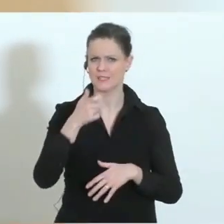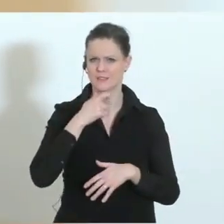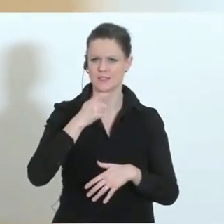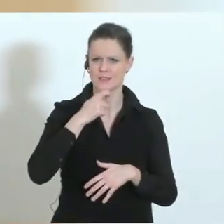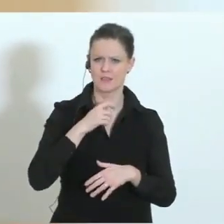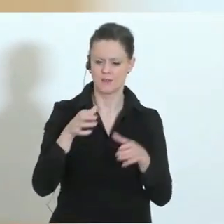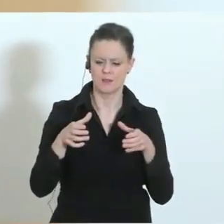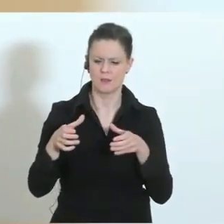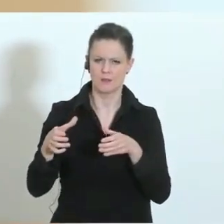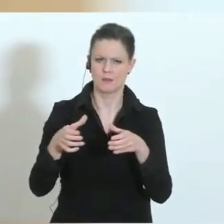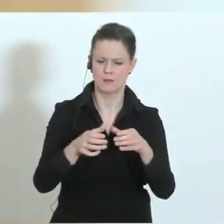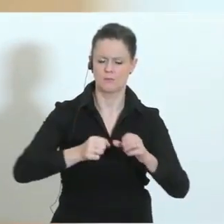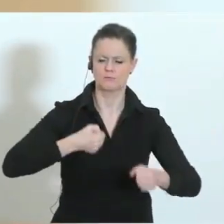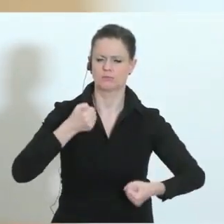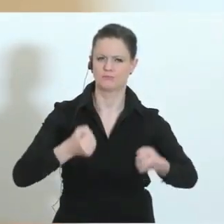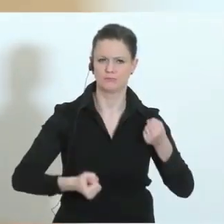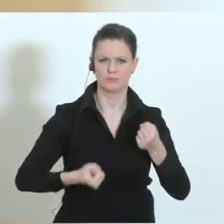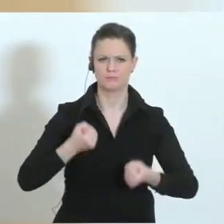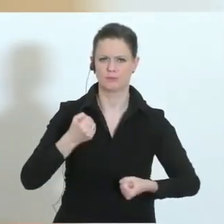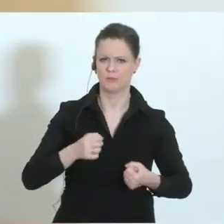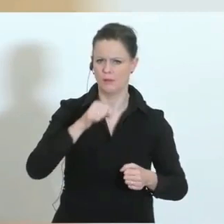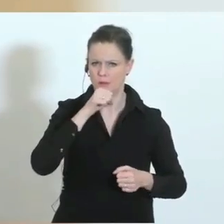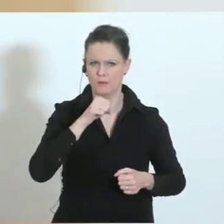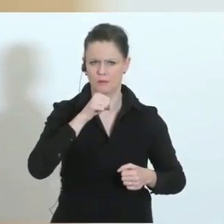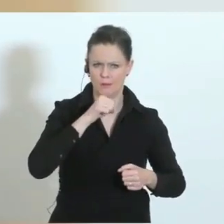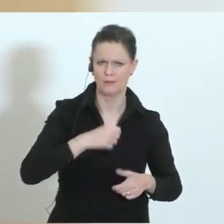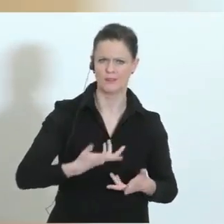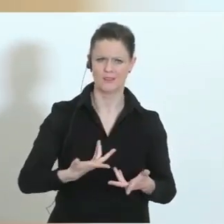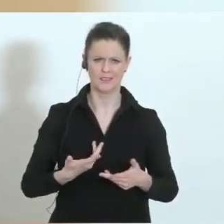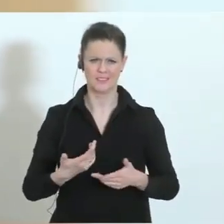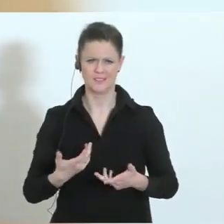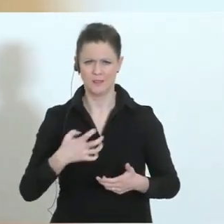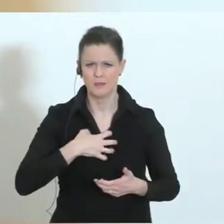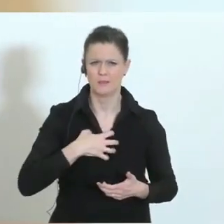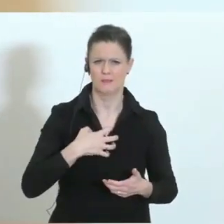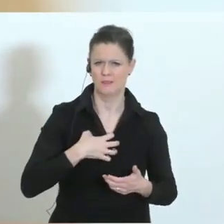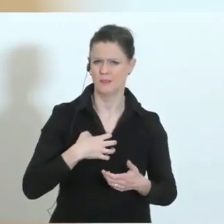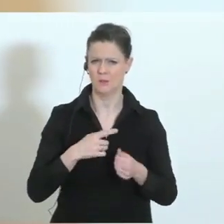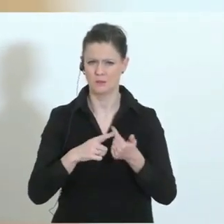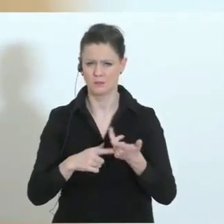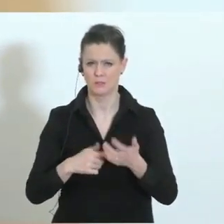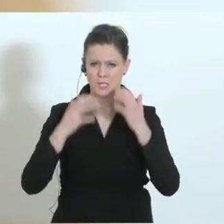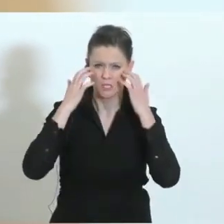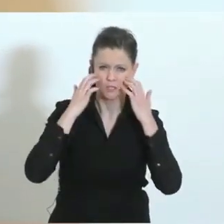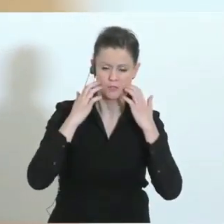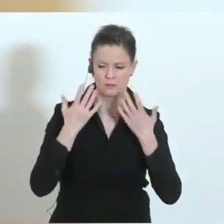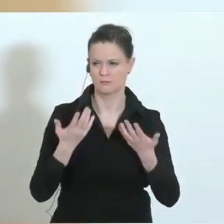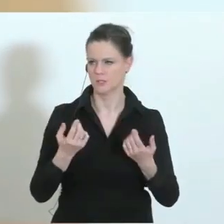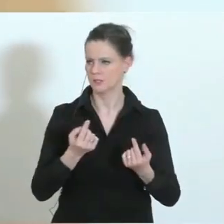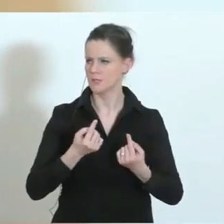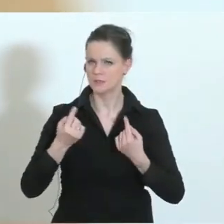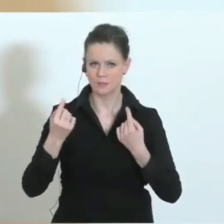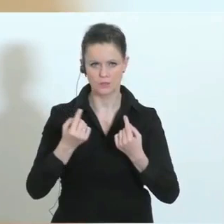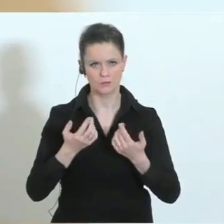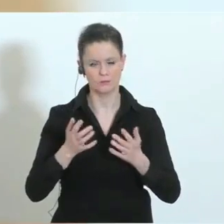engen Bulg, in hohem Tempo bei mir vorbei, hustet, keucht, schwitzt, wie heute alles dazugehört. Aber in der Situation natürlich genau das, was